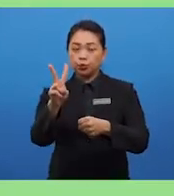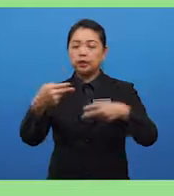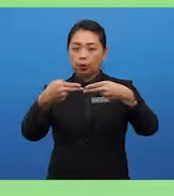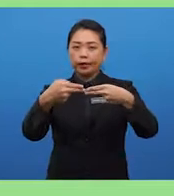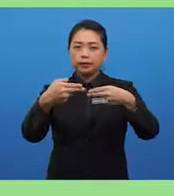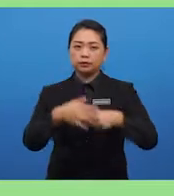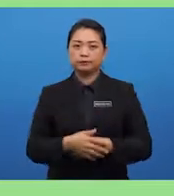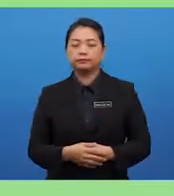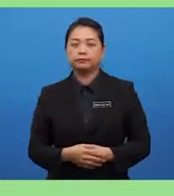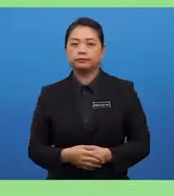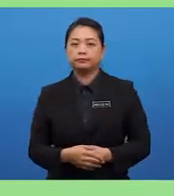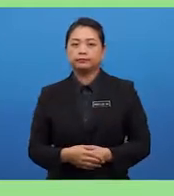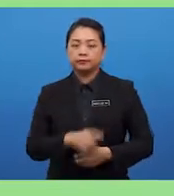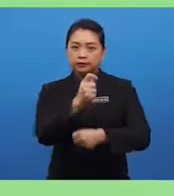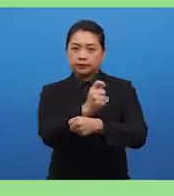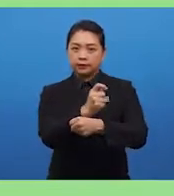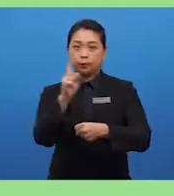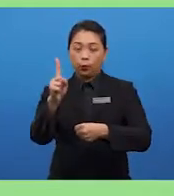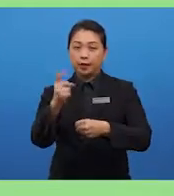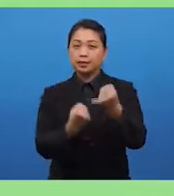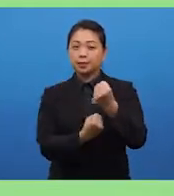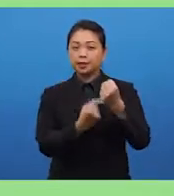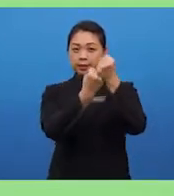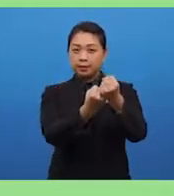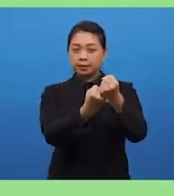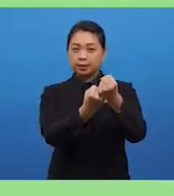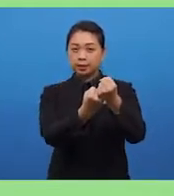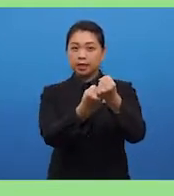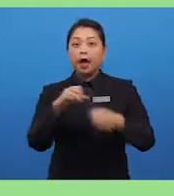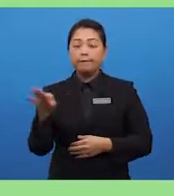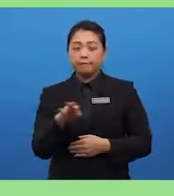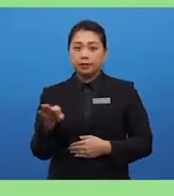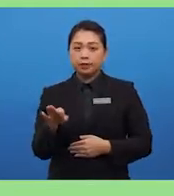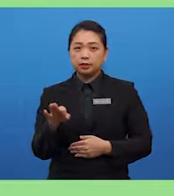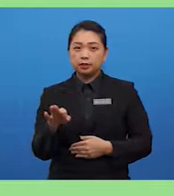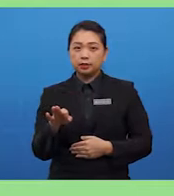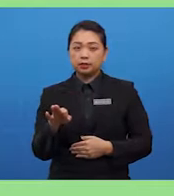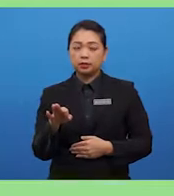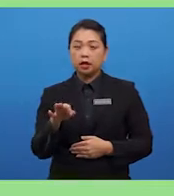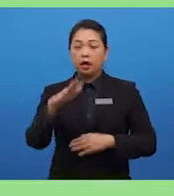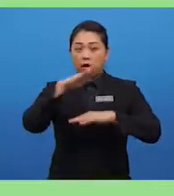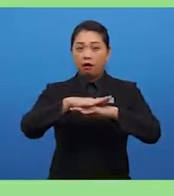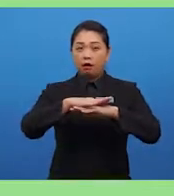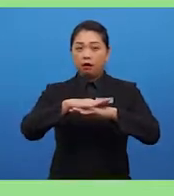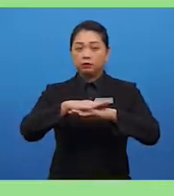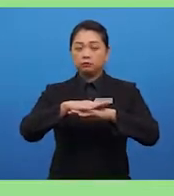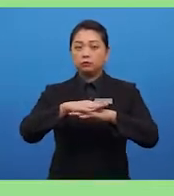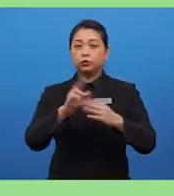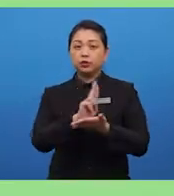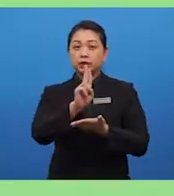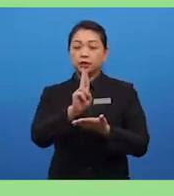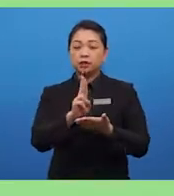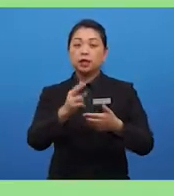task 1, the question was to suggest factors to consider when deciding on a university. In task 2,